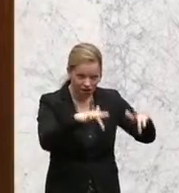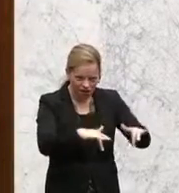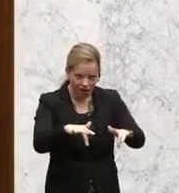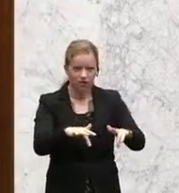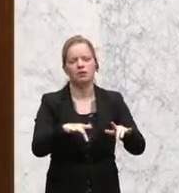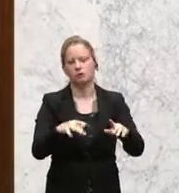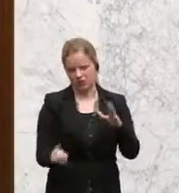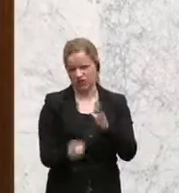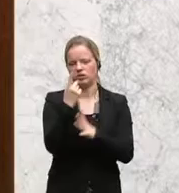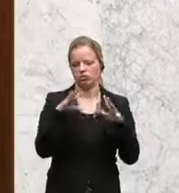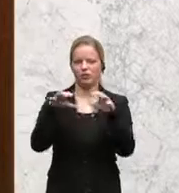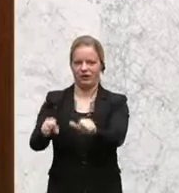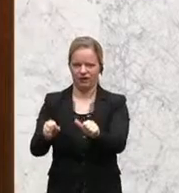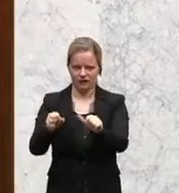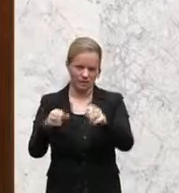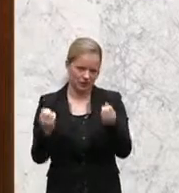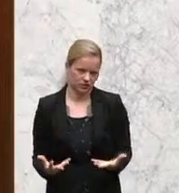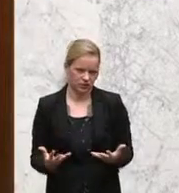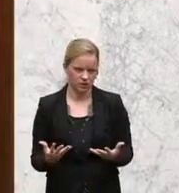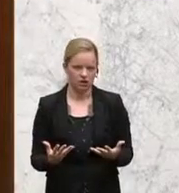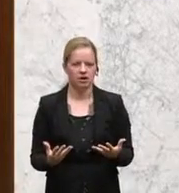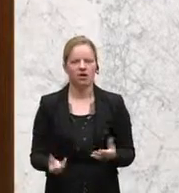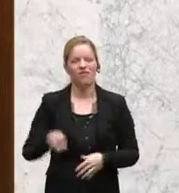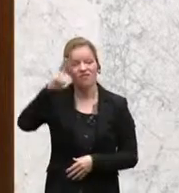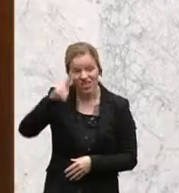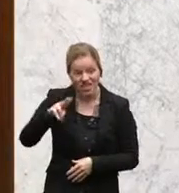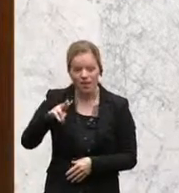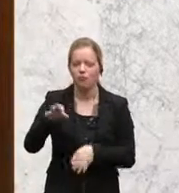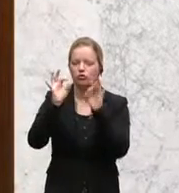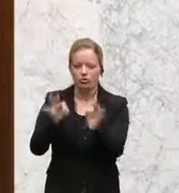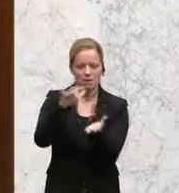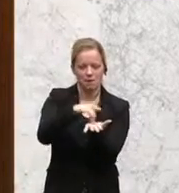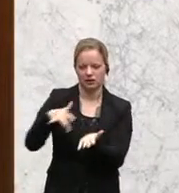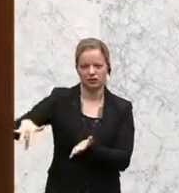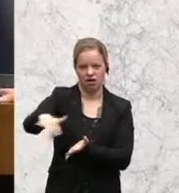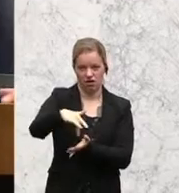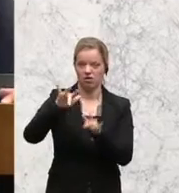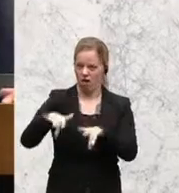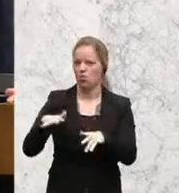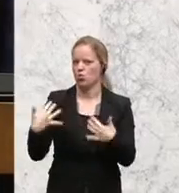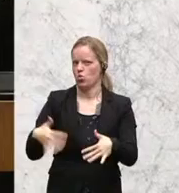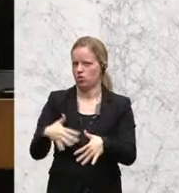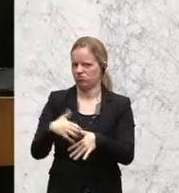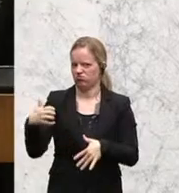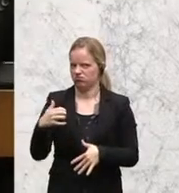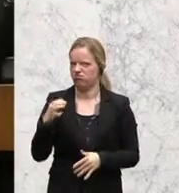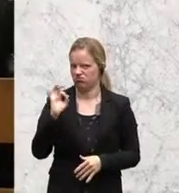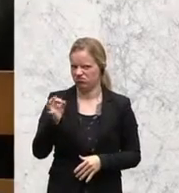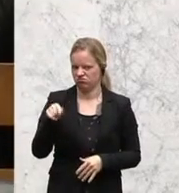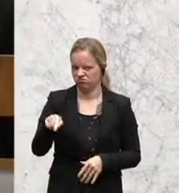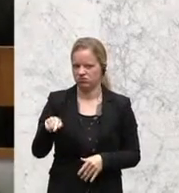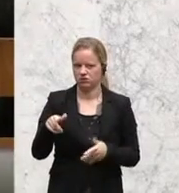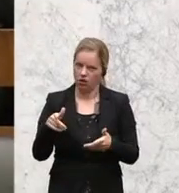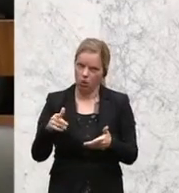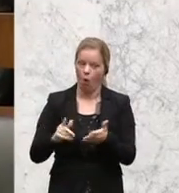Da ist Wien insbesondere an neuralgischen Stellen ein besonderer Hotspot geworden und ein besonderer Brennpunkt geworden. Und daher